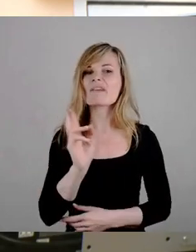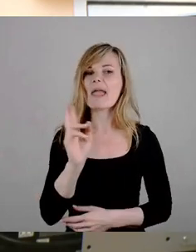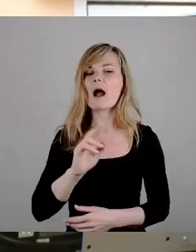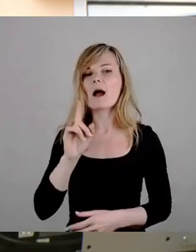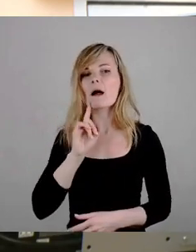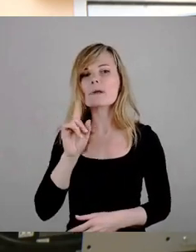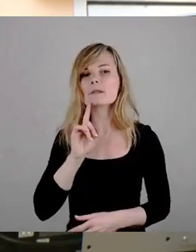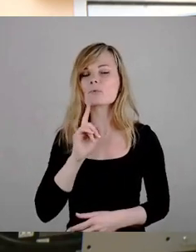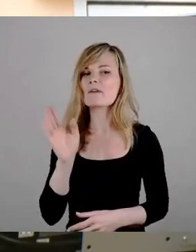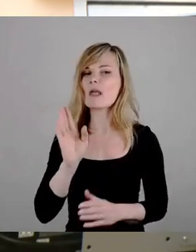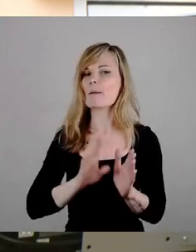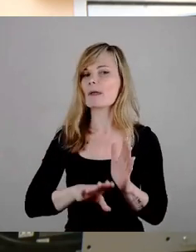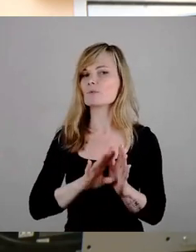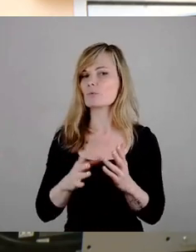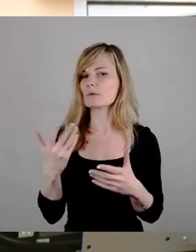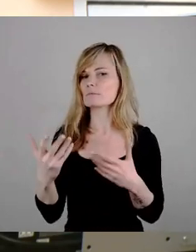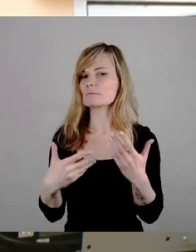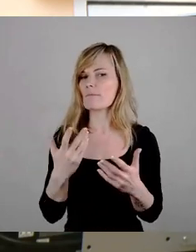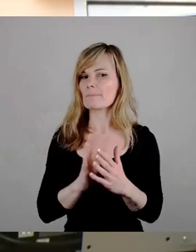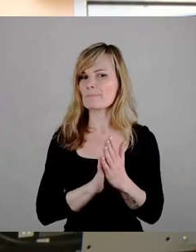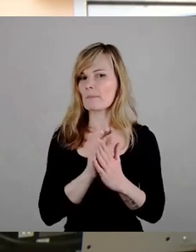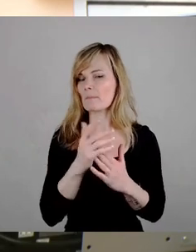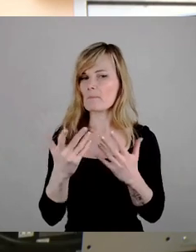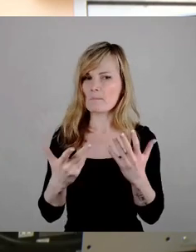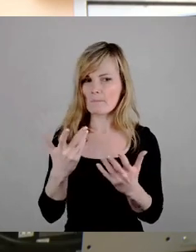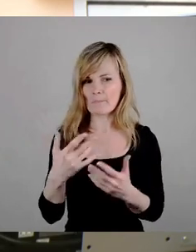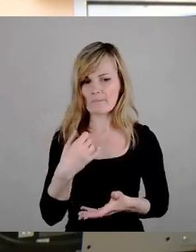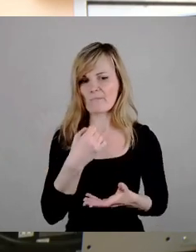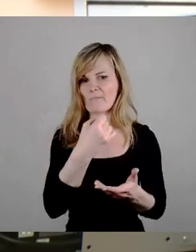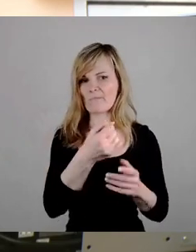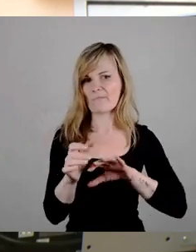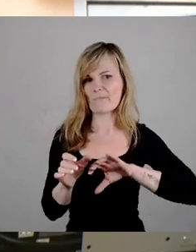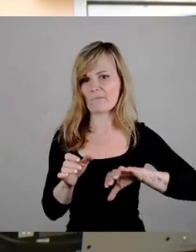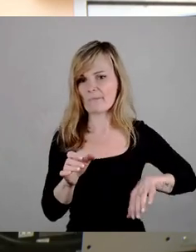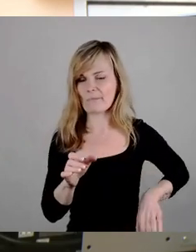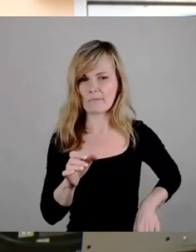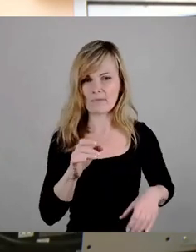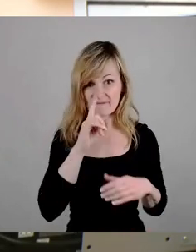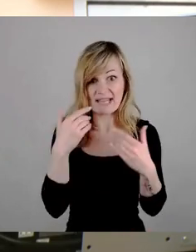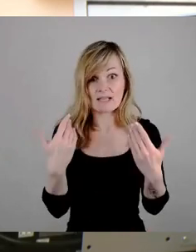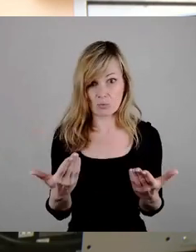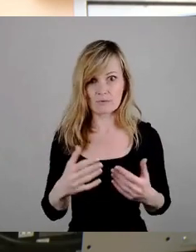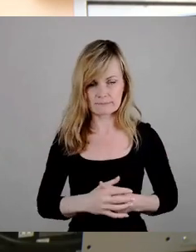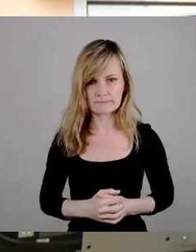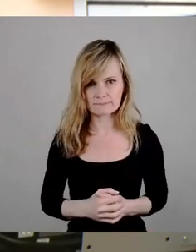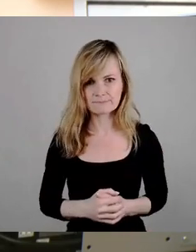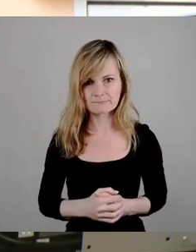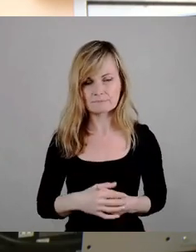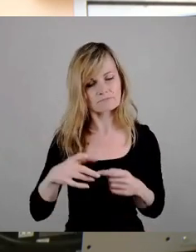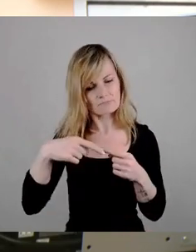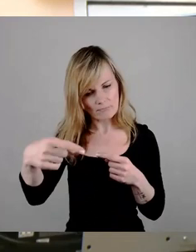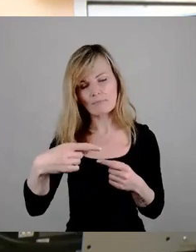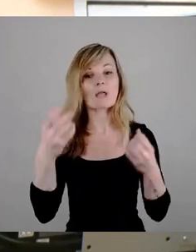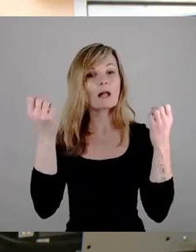geführt oder auch übervorteilt, wenn sich das so herausstellen sollte. Und damit wir hier möglichst bei Klarheit bekommen,